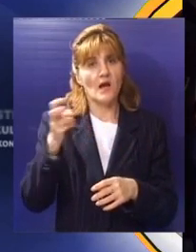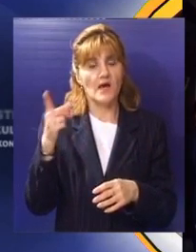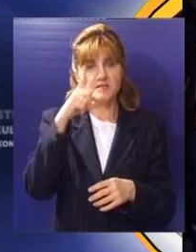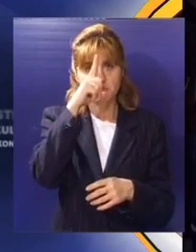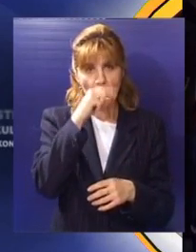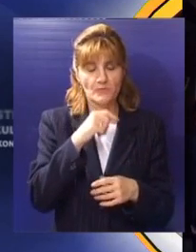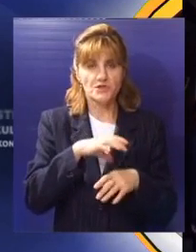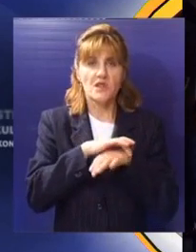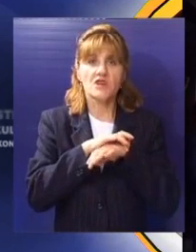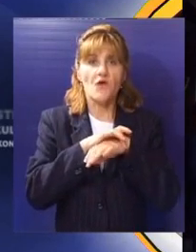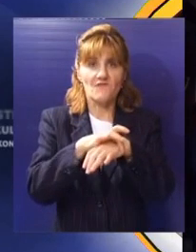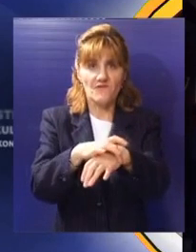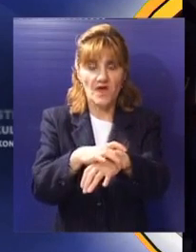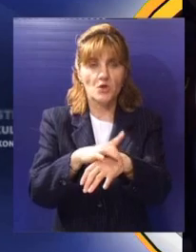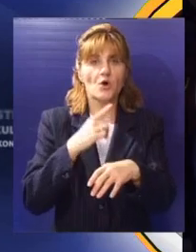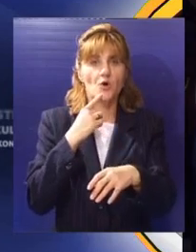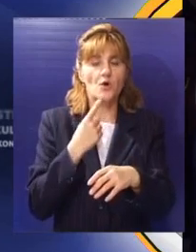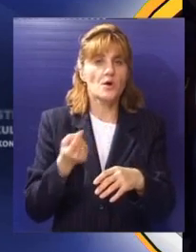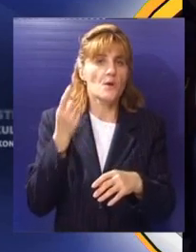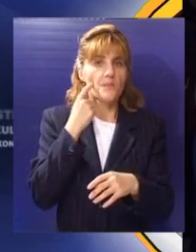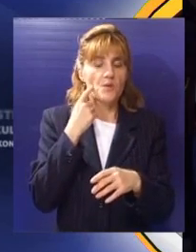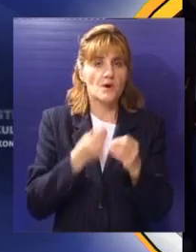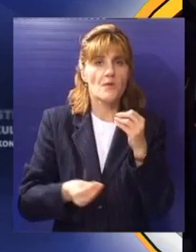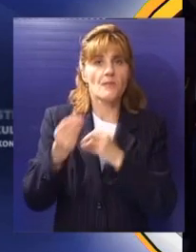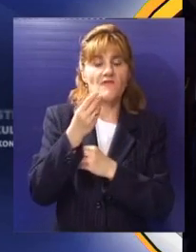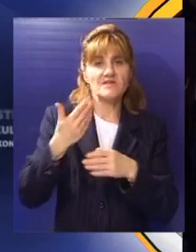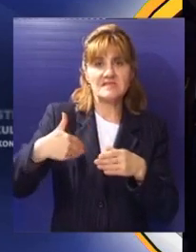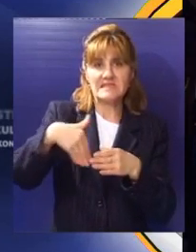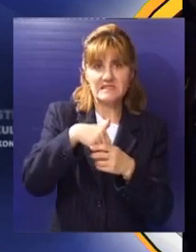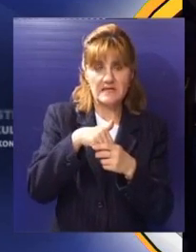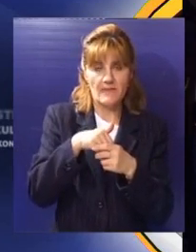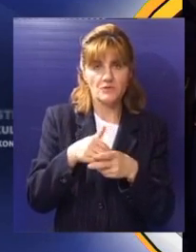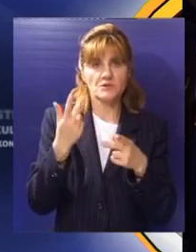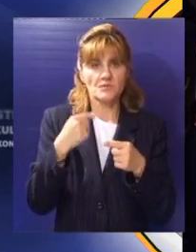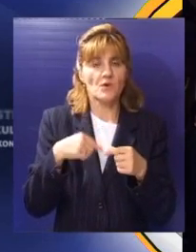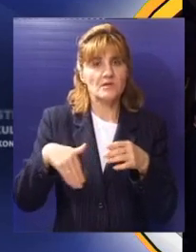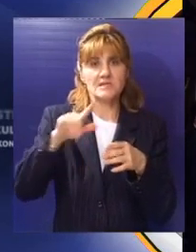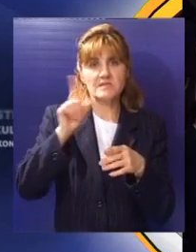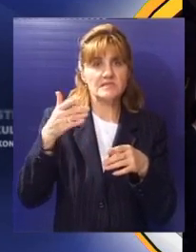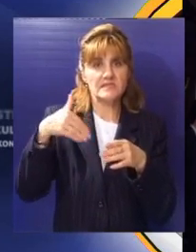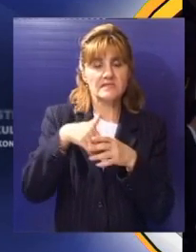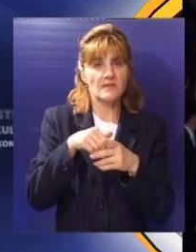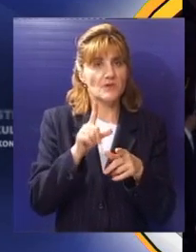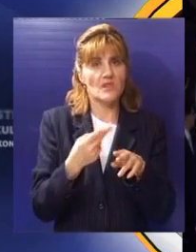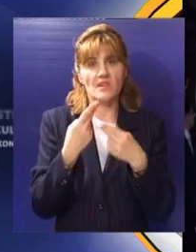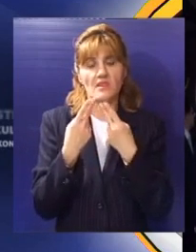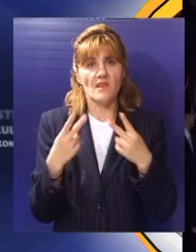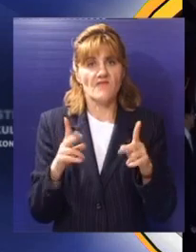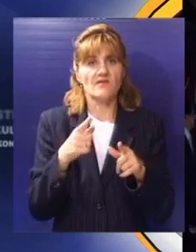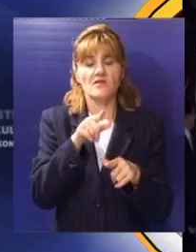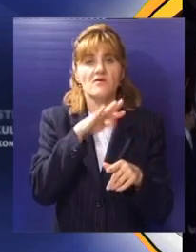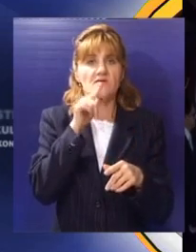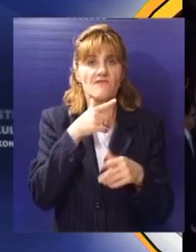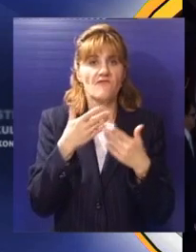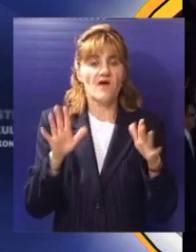opštinama dovedu do projekata koji treba da povećavaju zapošljavanje s obzirom da je nezaposlenost viđeno kao jedan od najvažnijih problema u svim gradovim